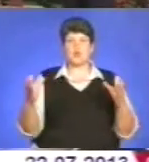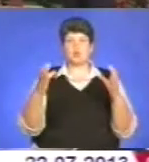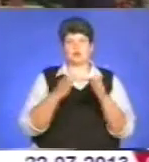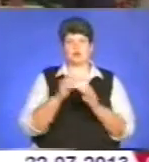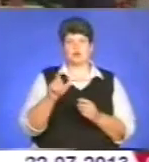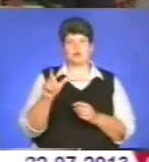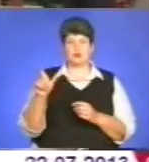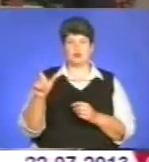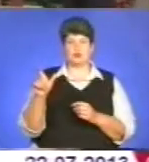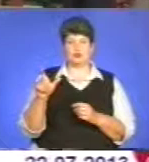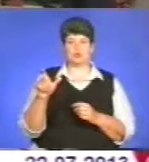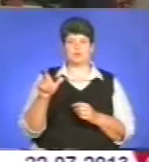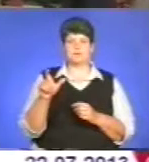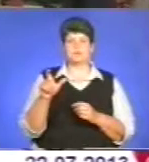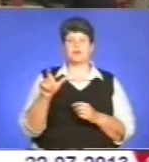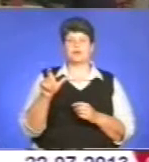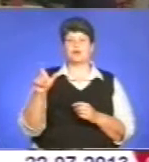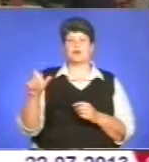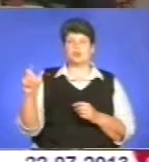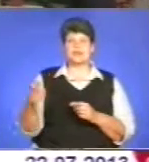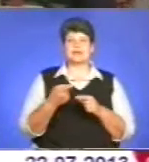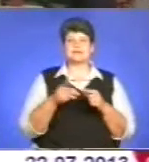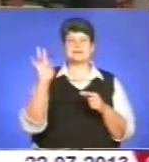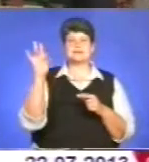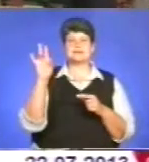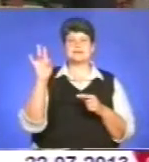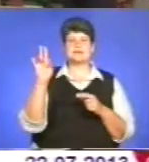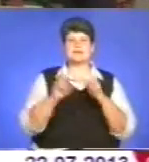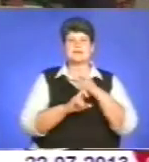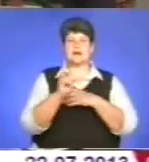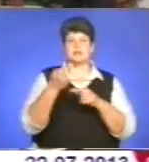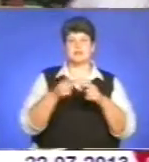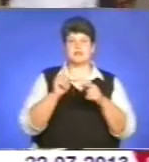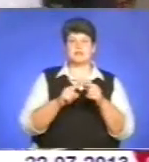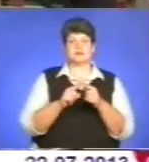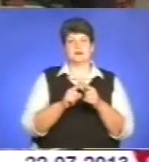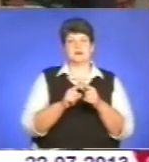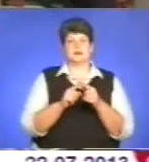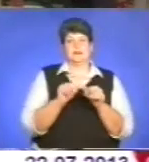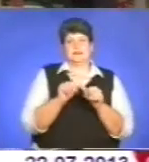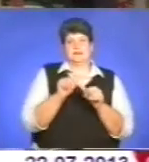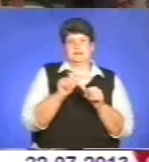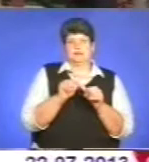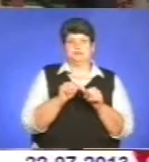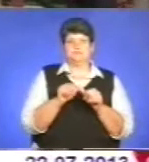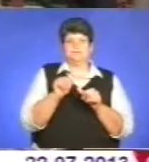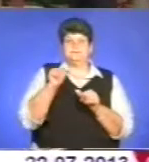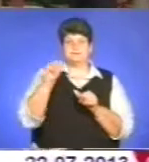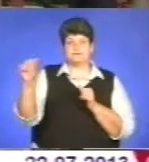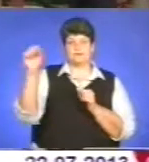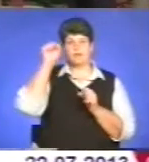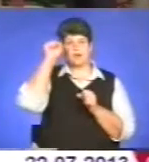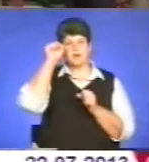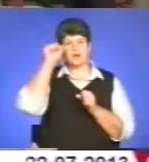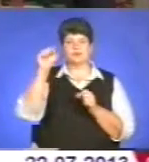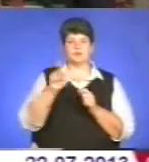громовідвід різних божих кар. І місце, де є місце божого благословення. І тому,